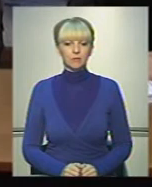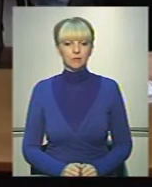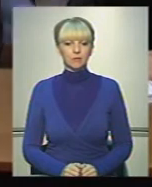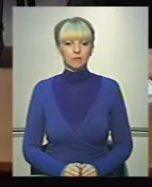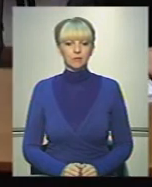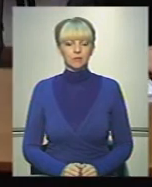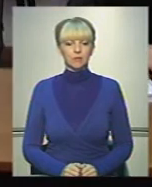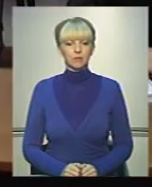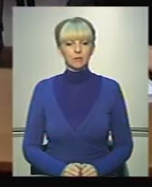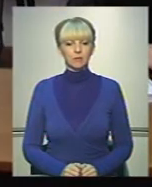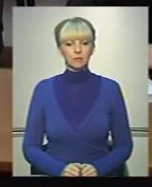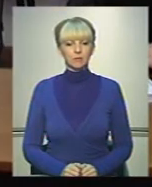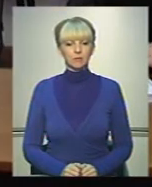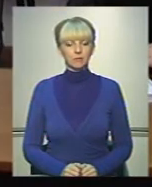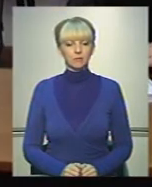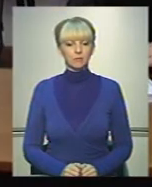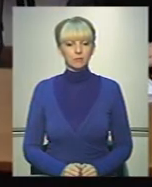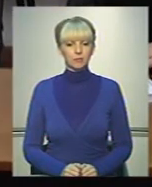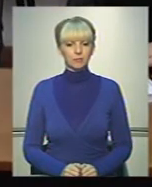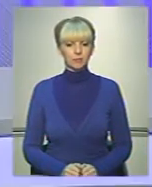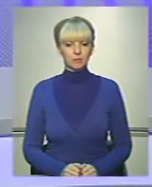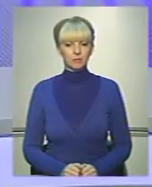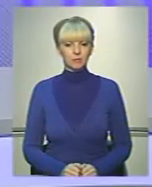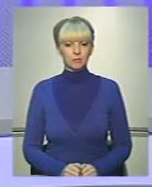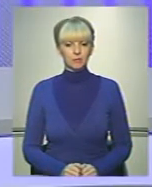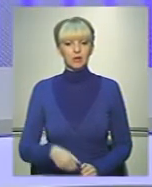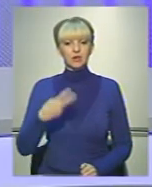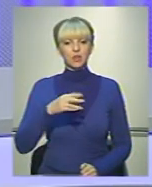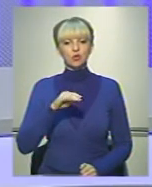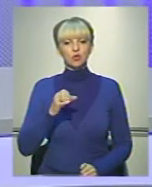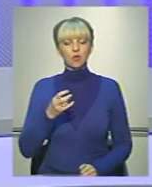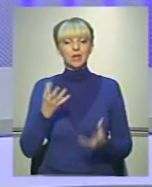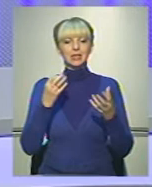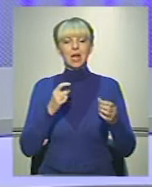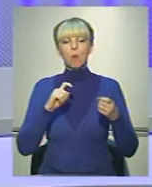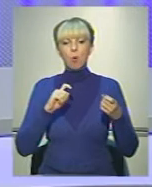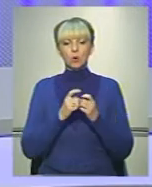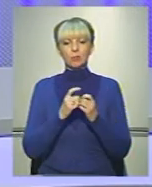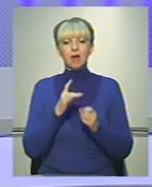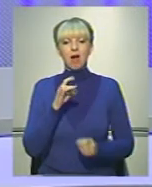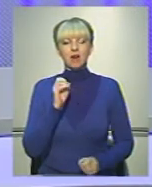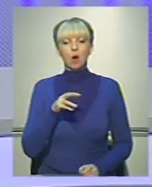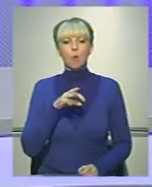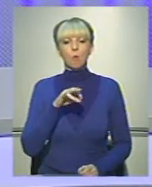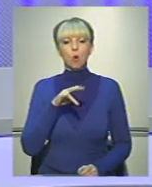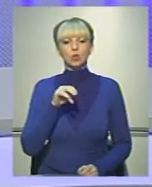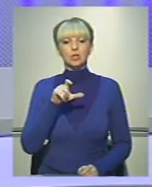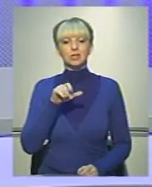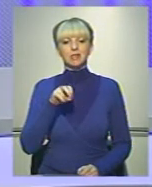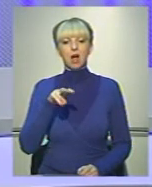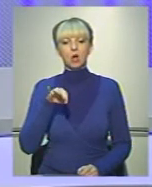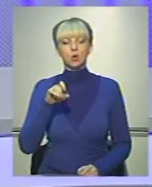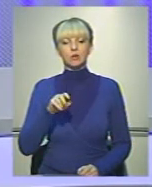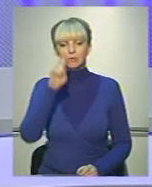Кокаячук, Сергій Шевчук, телеканал «Буковина». 20 жовтня – день боротьби із раком молочної залози. У